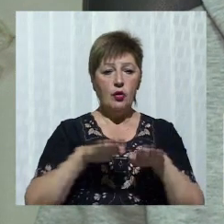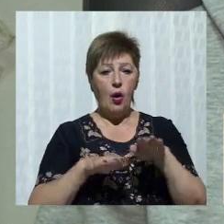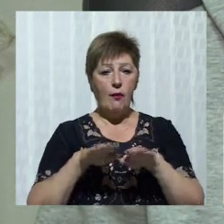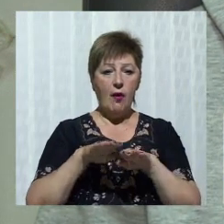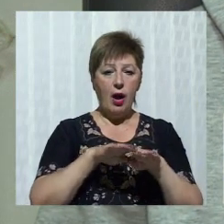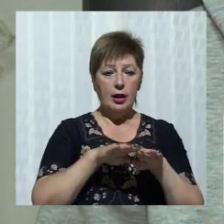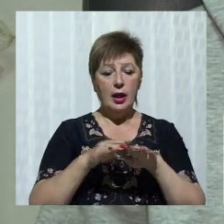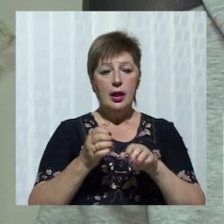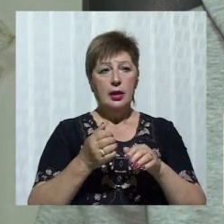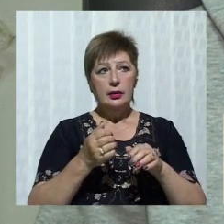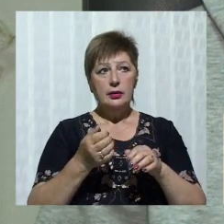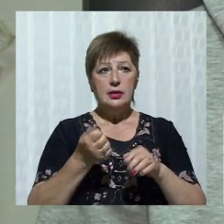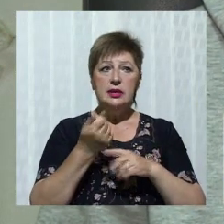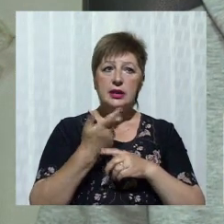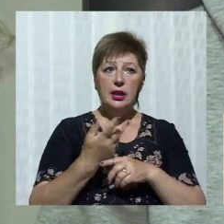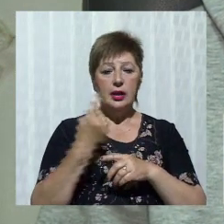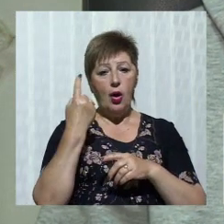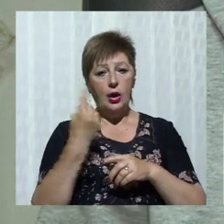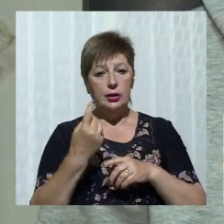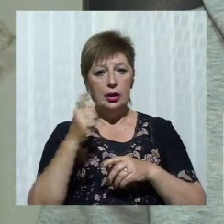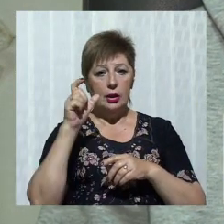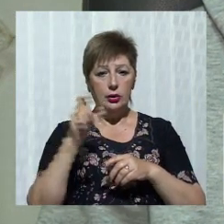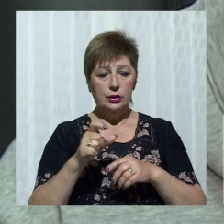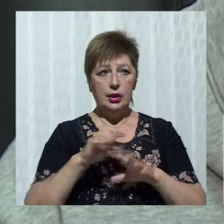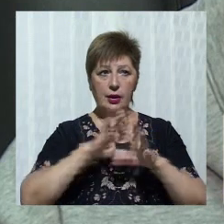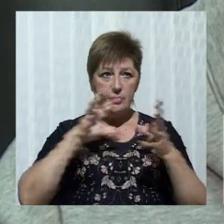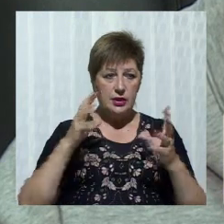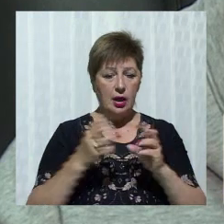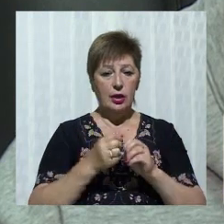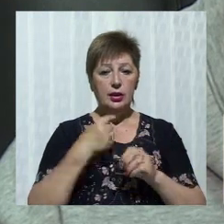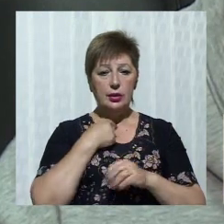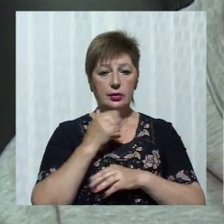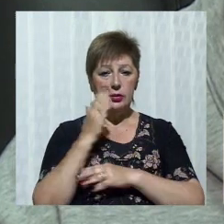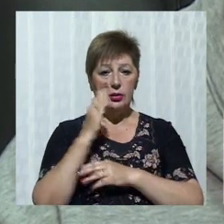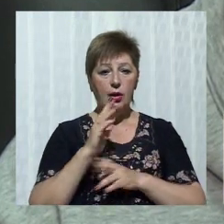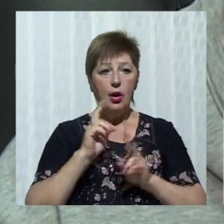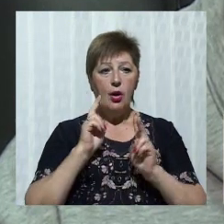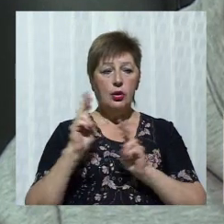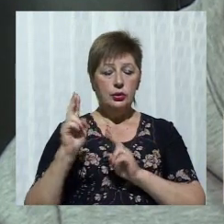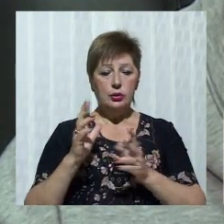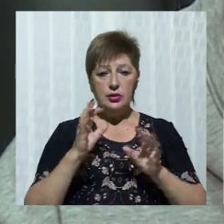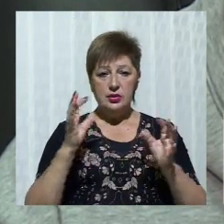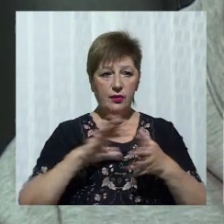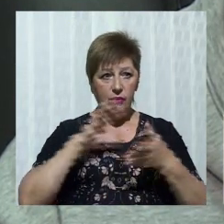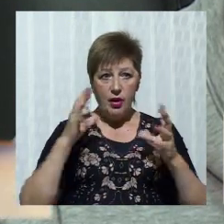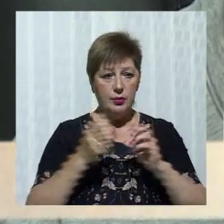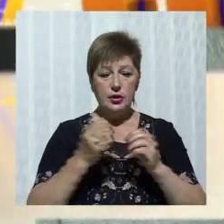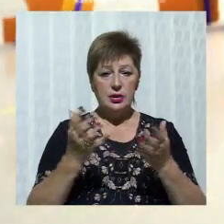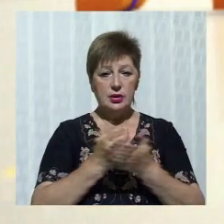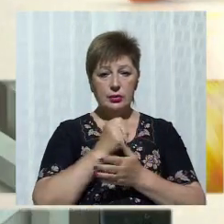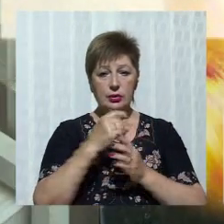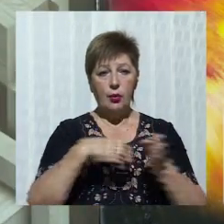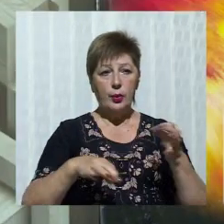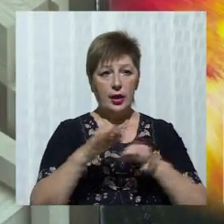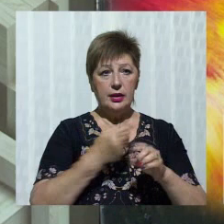скільки одна людина взагалі б голосувала. Тобто хтось взагалі не знаходив проєктів, за які він мав б віддати